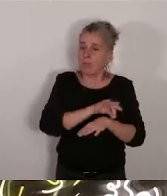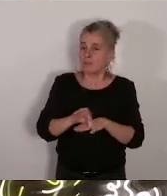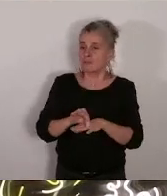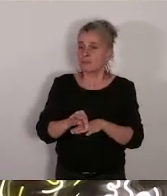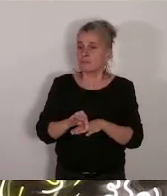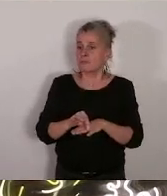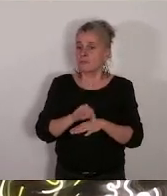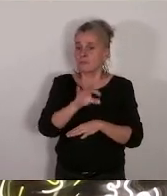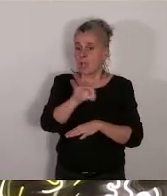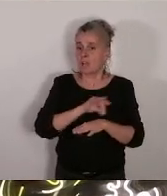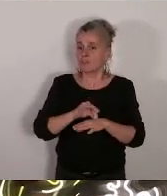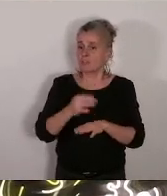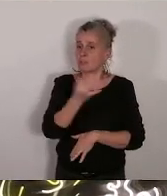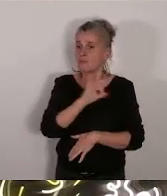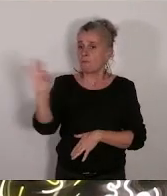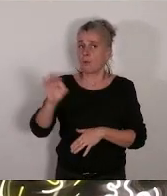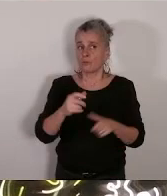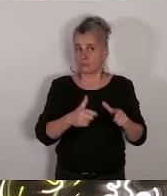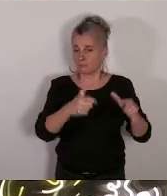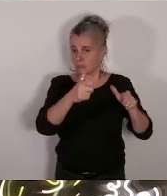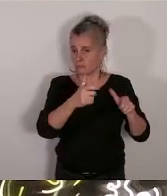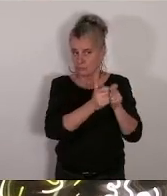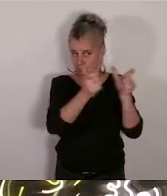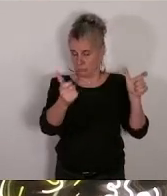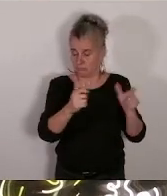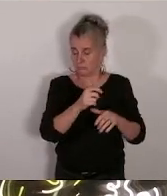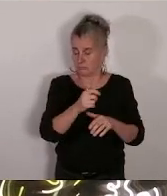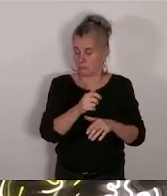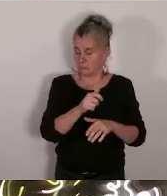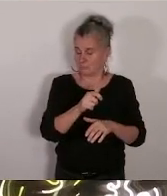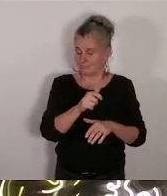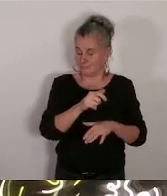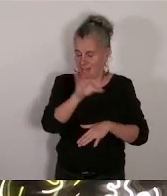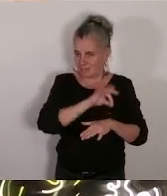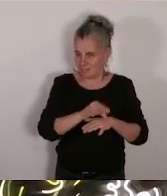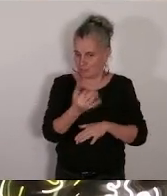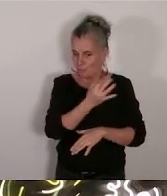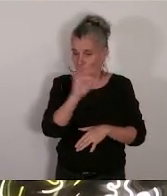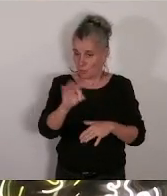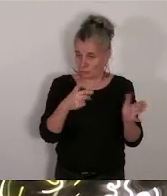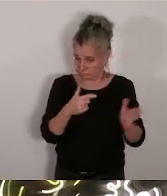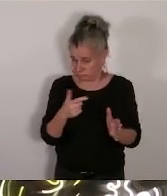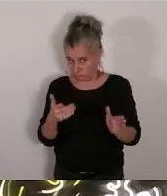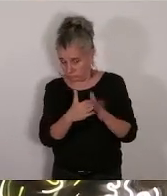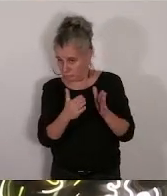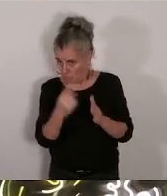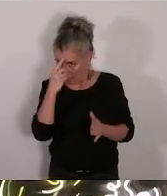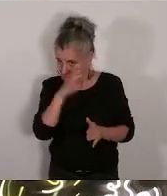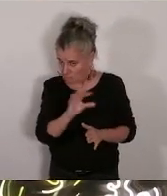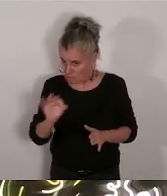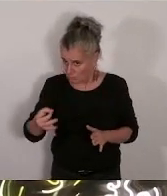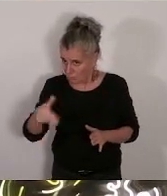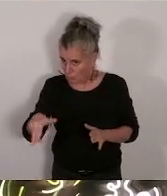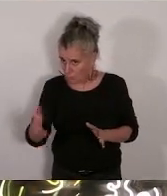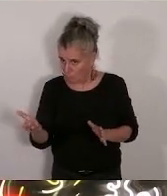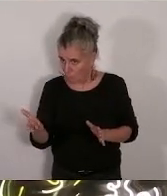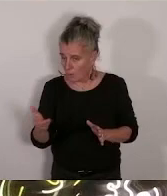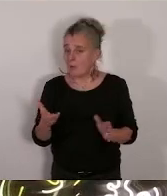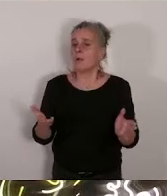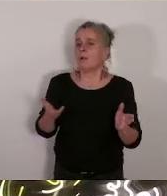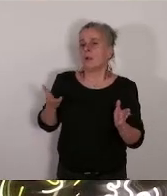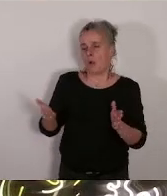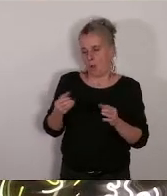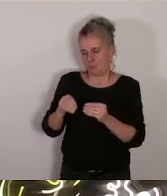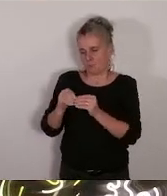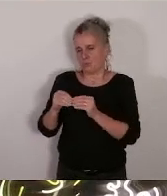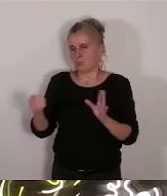immobilier du 46 rue Tapis Vert par ailleurs la SCI 46 Tapis Vert ayant sollicité la ville de